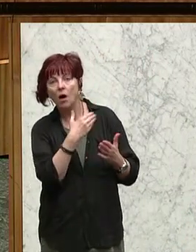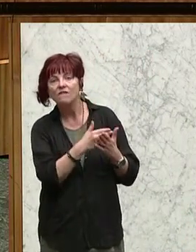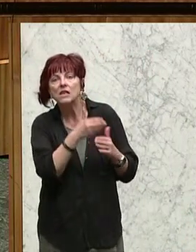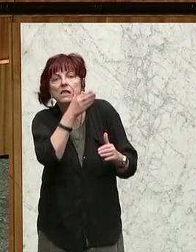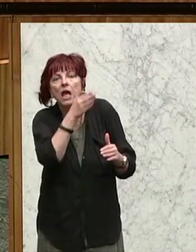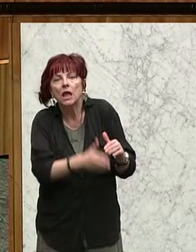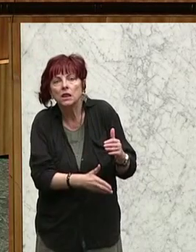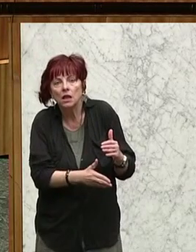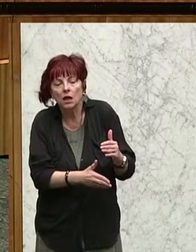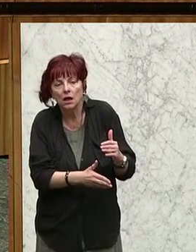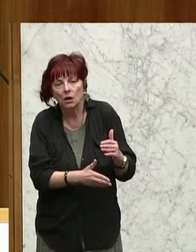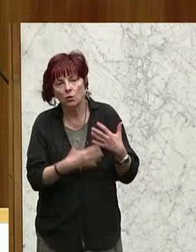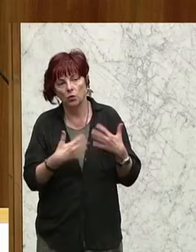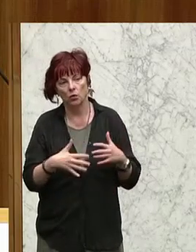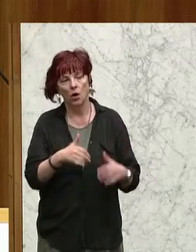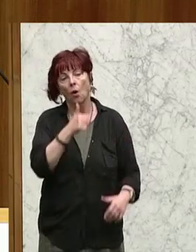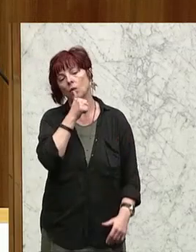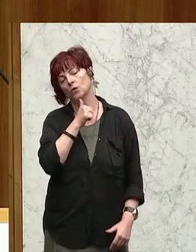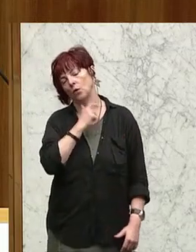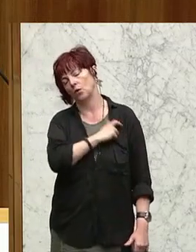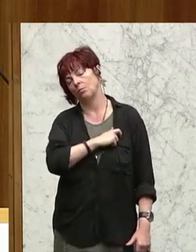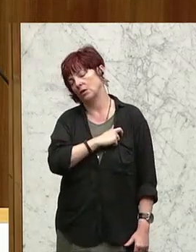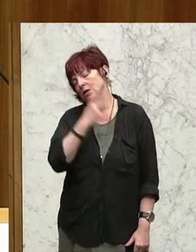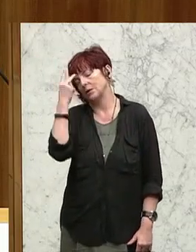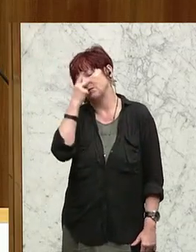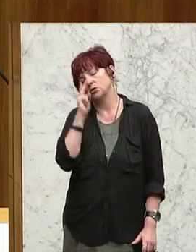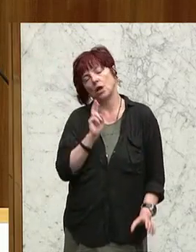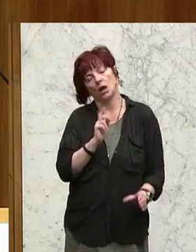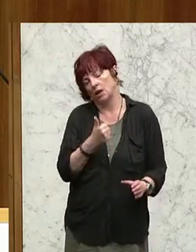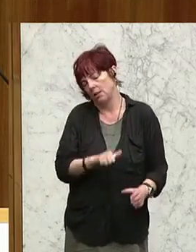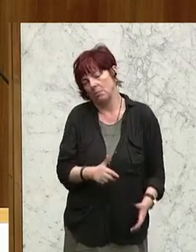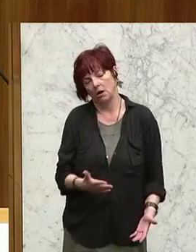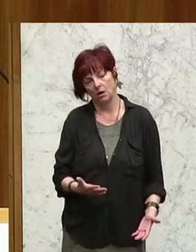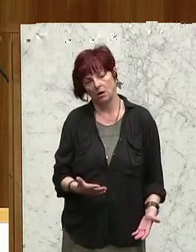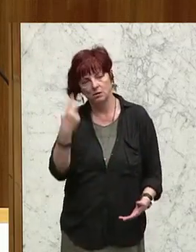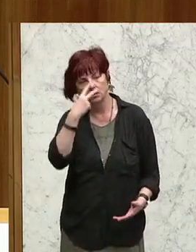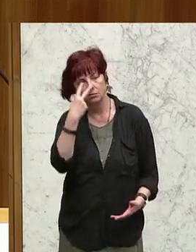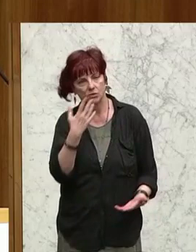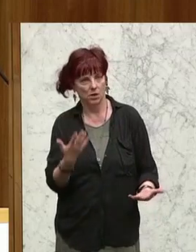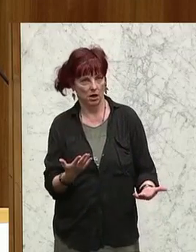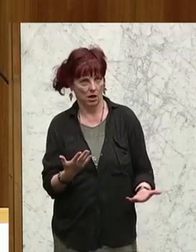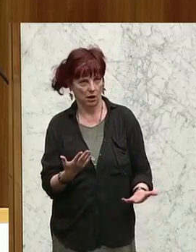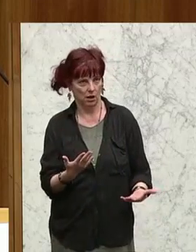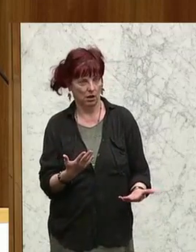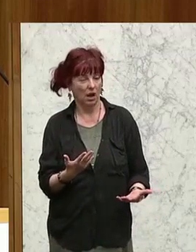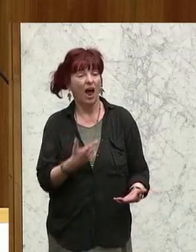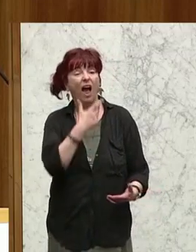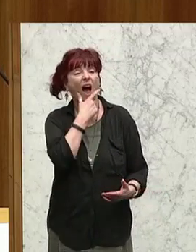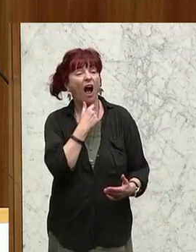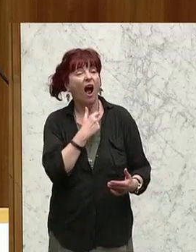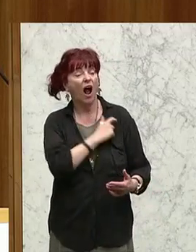enden soll. Und dass hier die Grünen natürlich mitspielen, sage ich einmal, ist ja nichts Neues. Die hängen sich ja mittlerweile bei den beiden